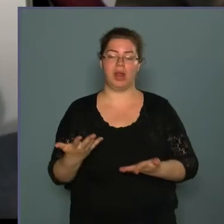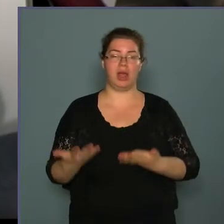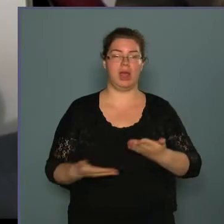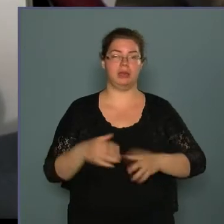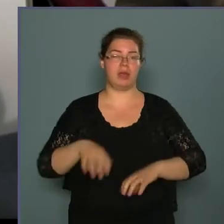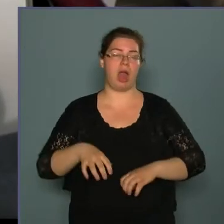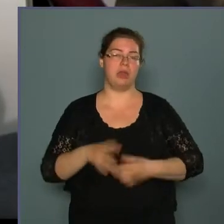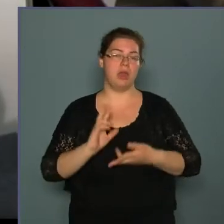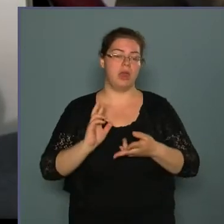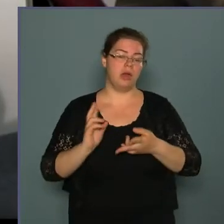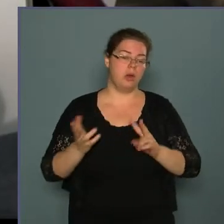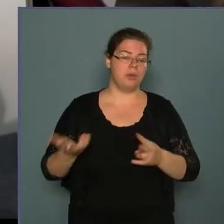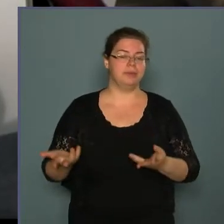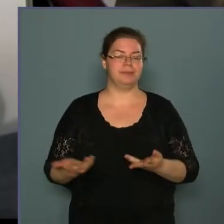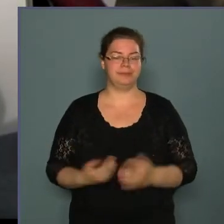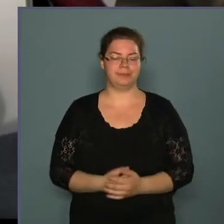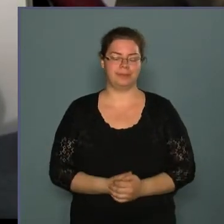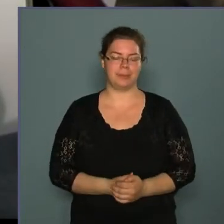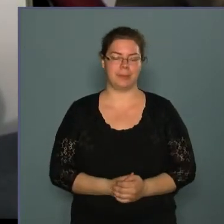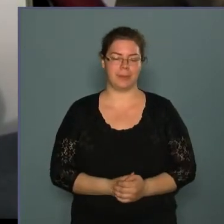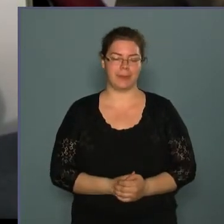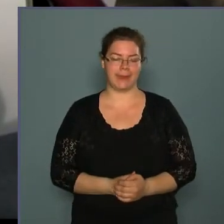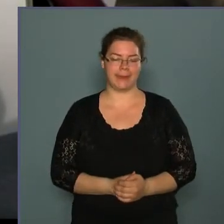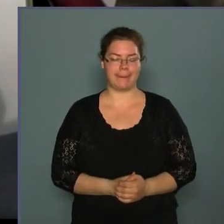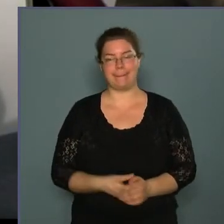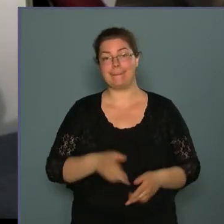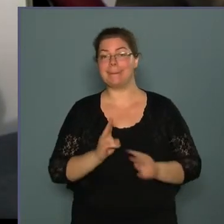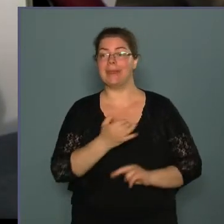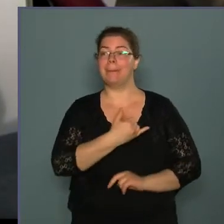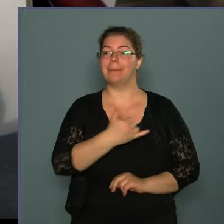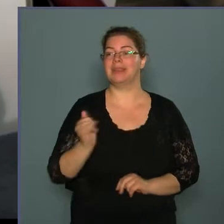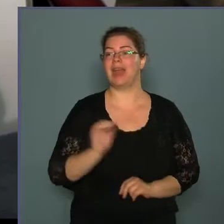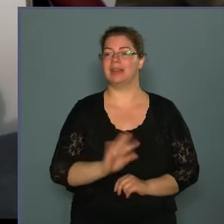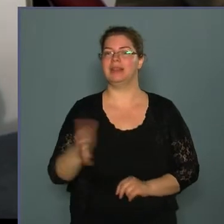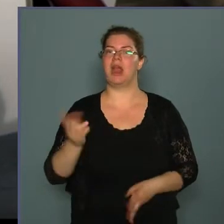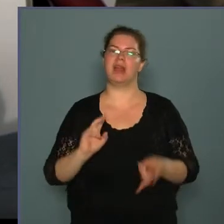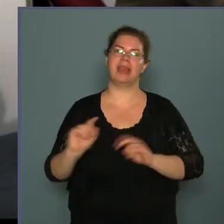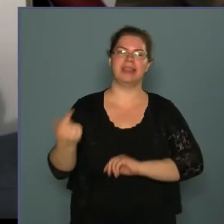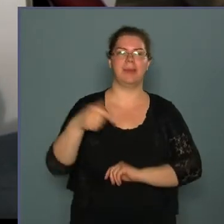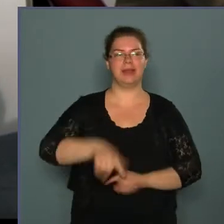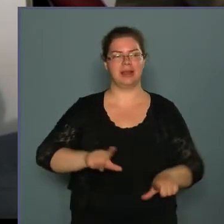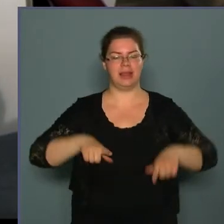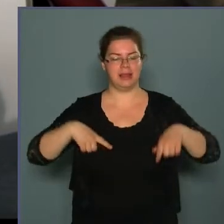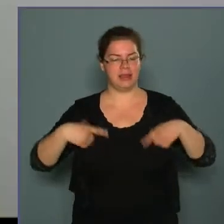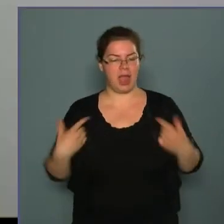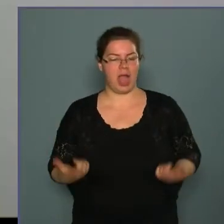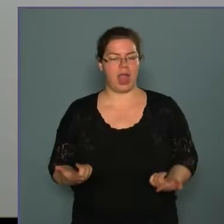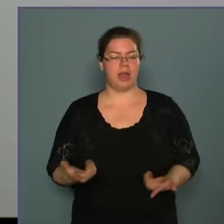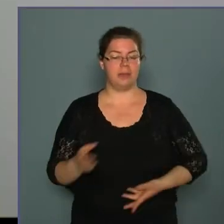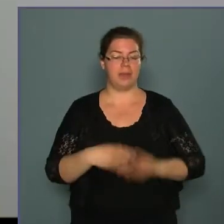erőfeszítéseket tenni, hogy ki mindenki számára, aki egyébként itt él, mert hogy